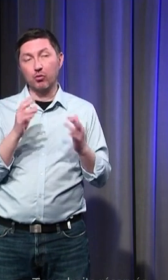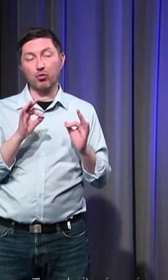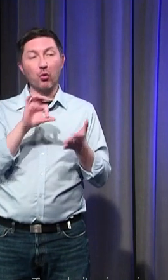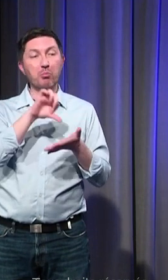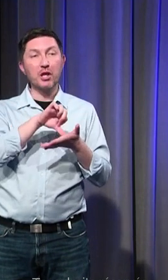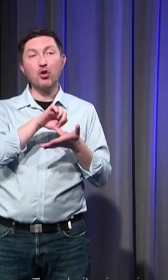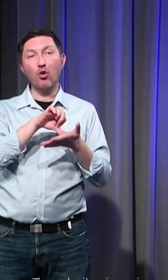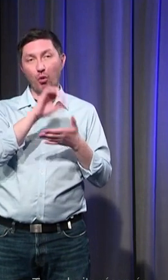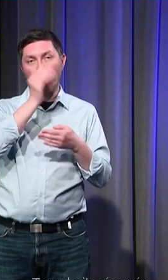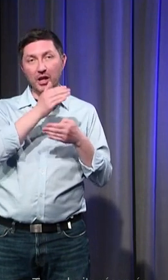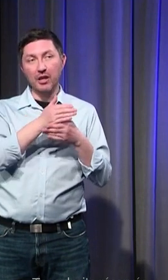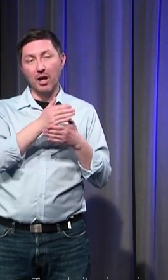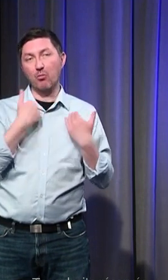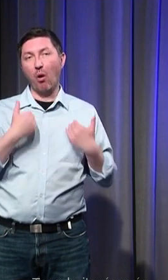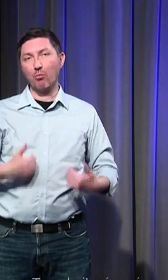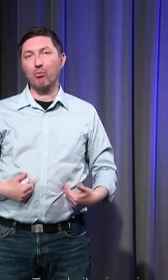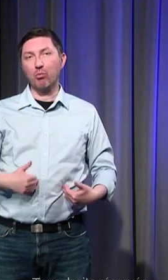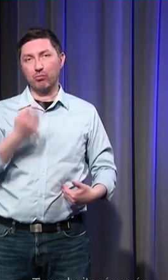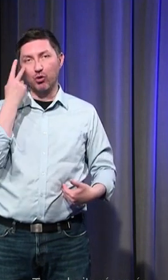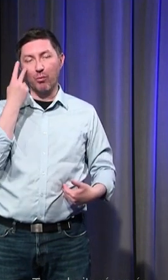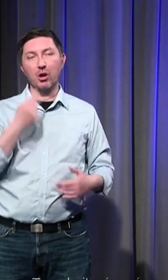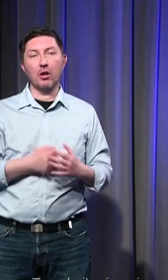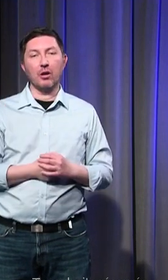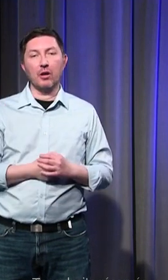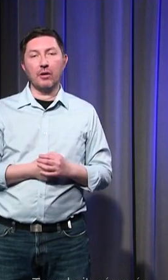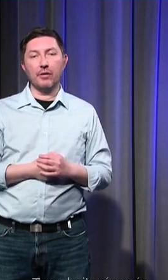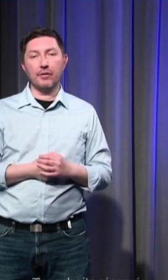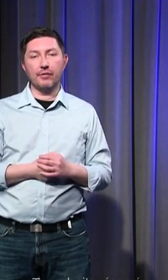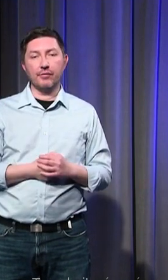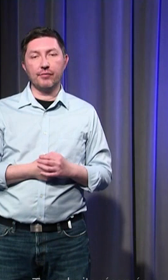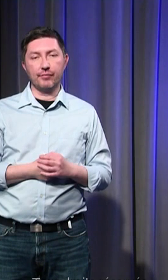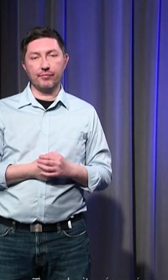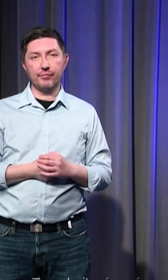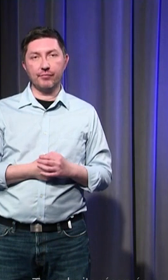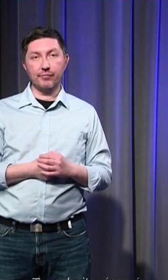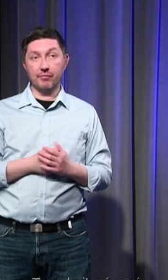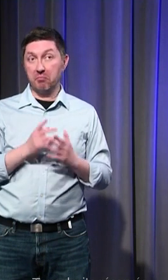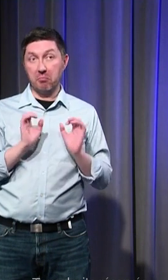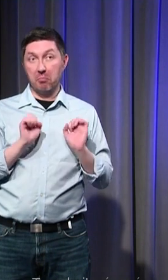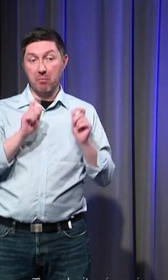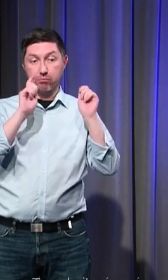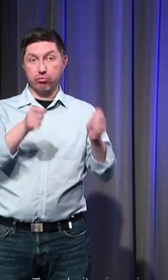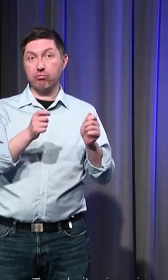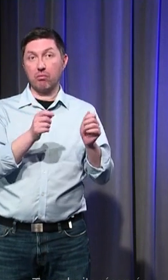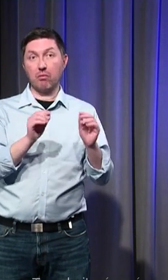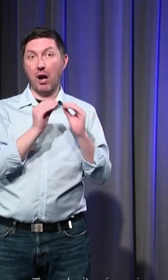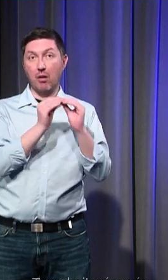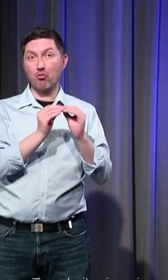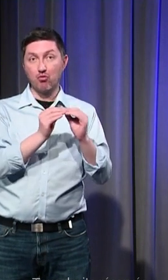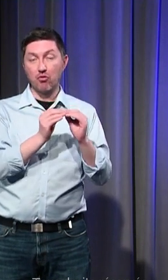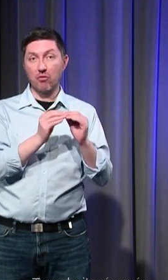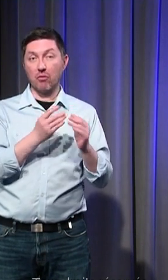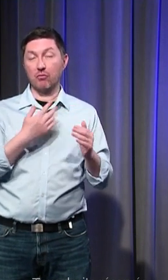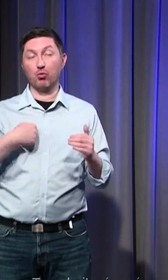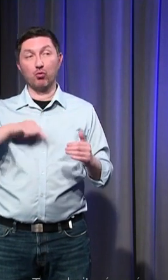central des membres de l'aristocratie guerrière ce sont des liens qui sont qualifiés en termes amoureux parfois en termes que nous